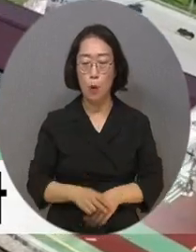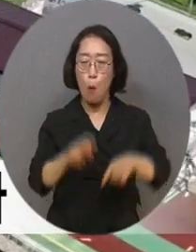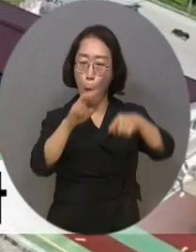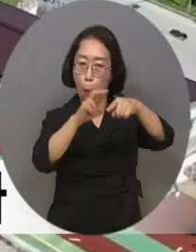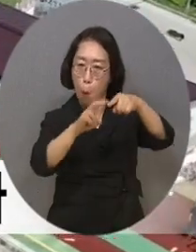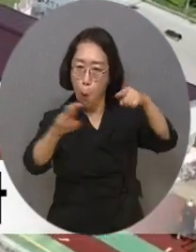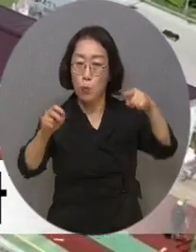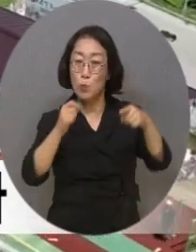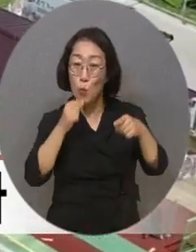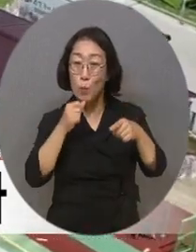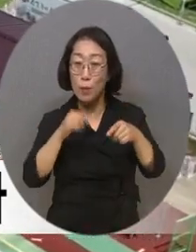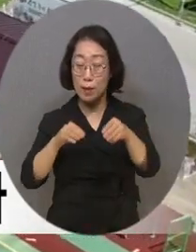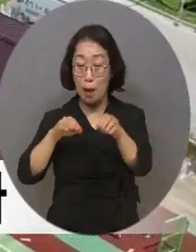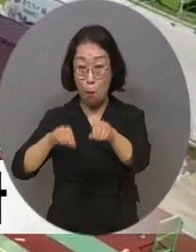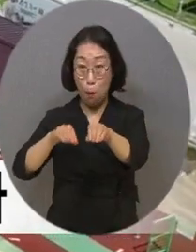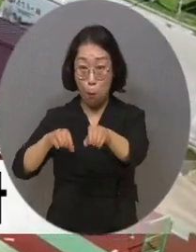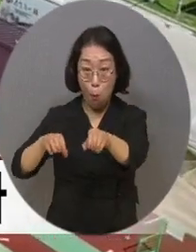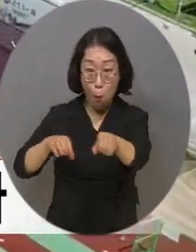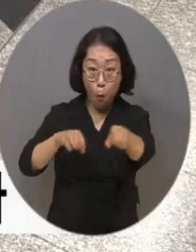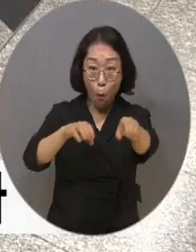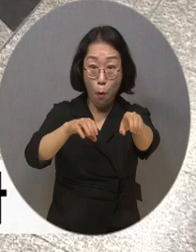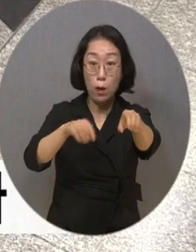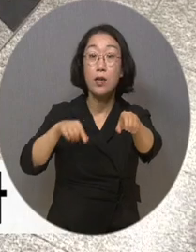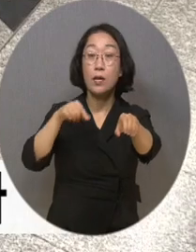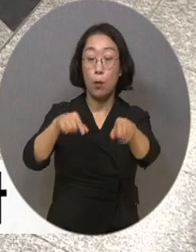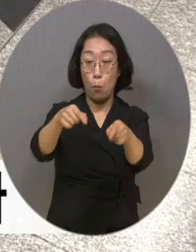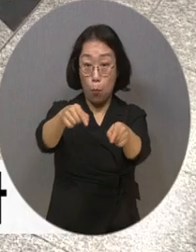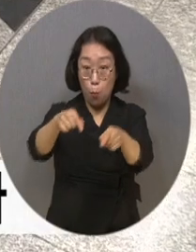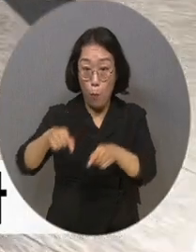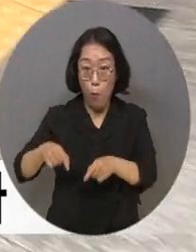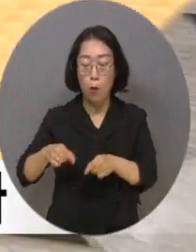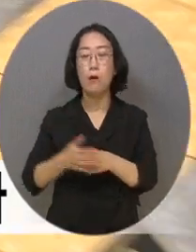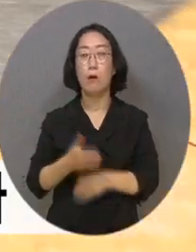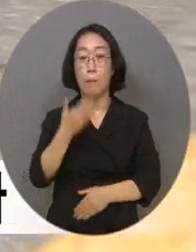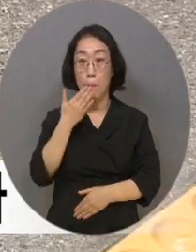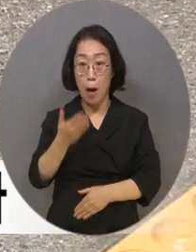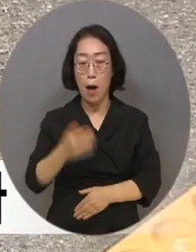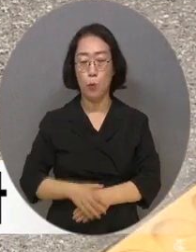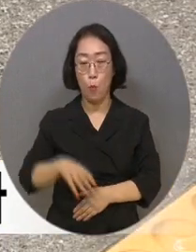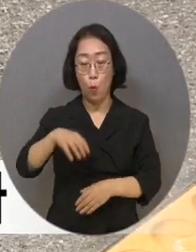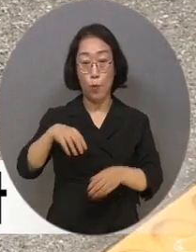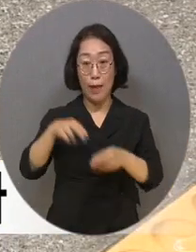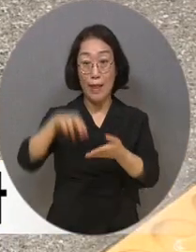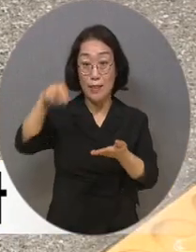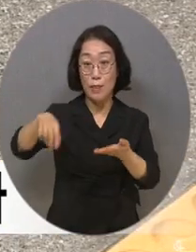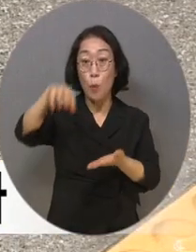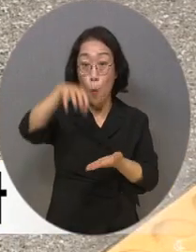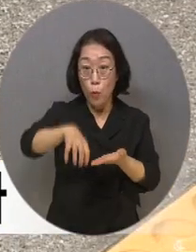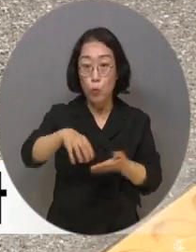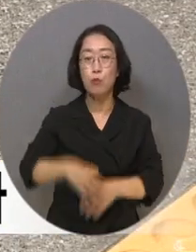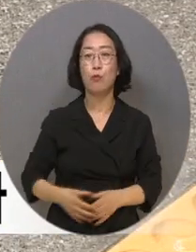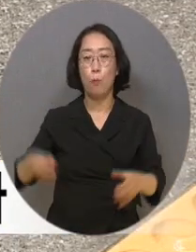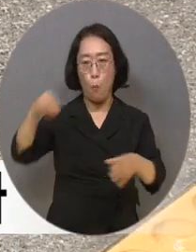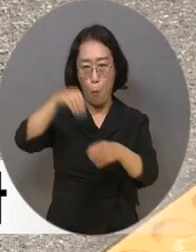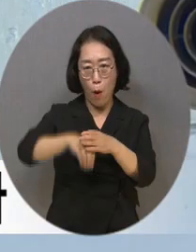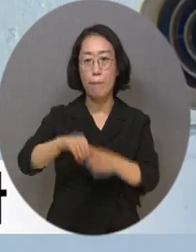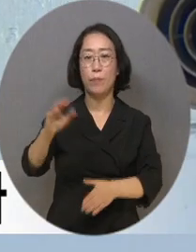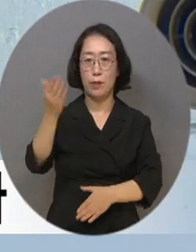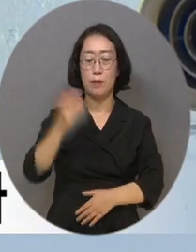운송법상 여객을 운송하는 궤도 차량, 여객이 직접 이용하는 승강장 등 궤도 시설이 추가됐습니다.